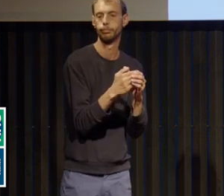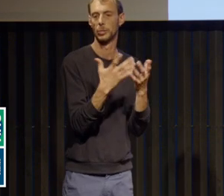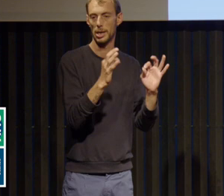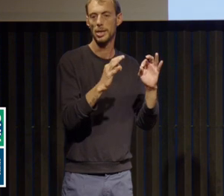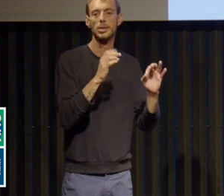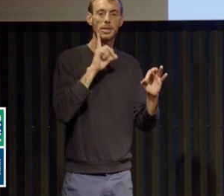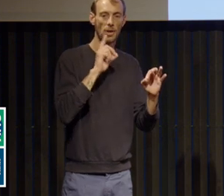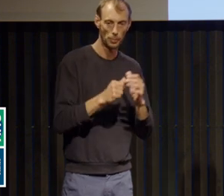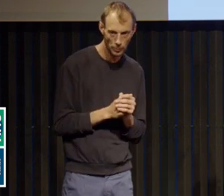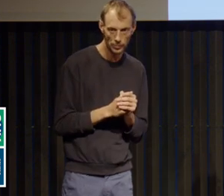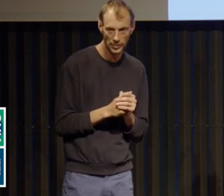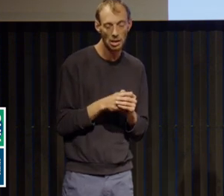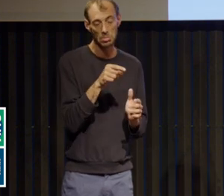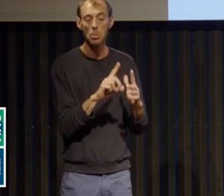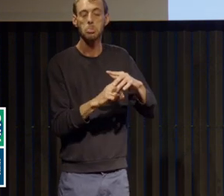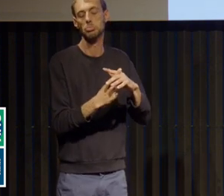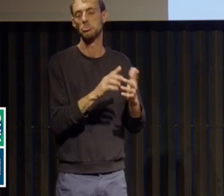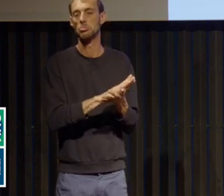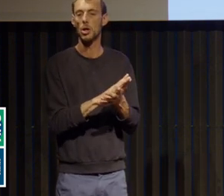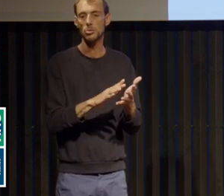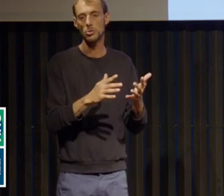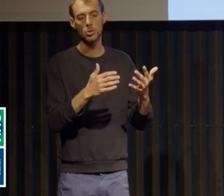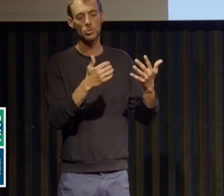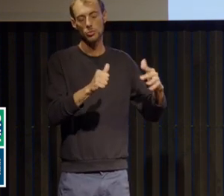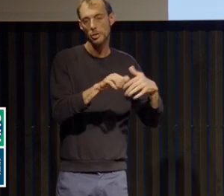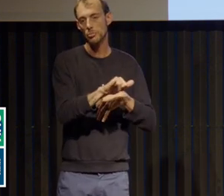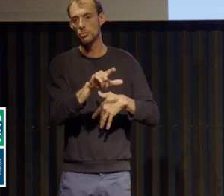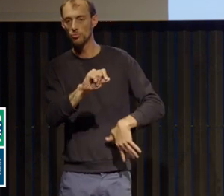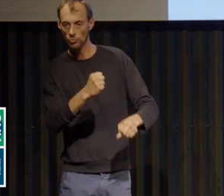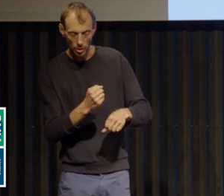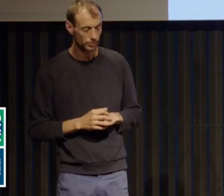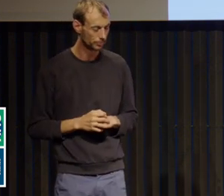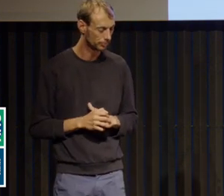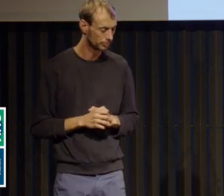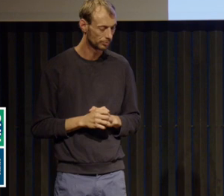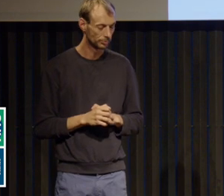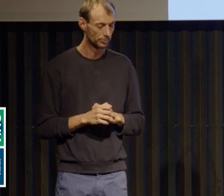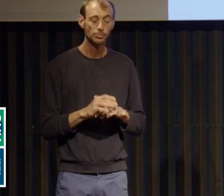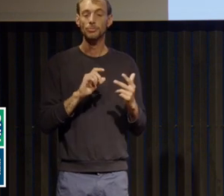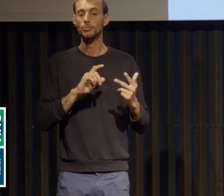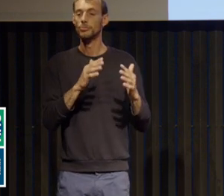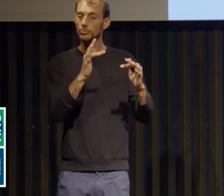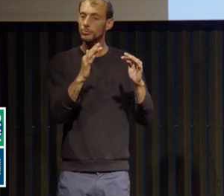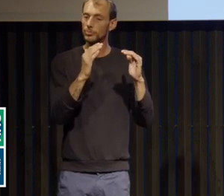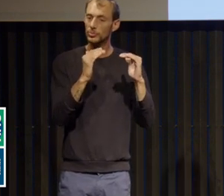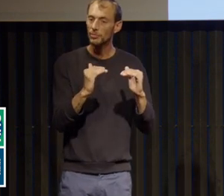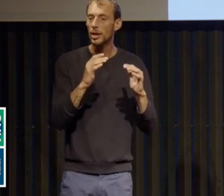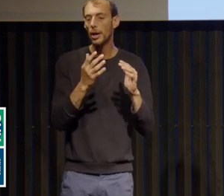ans. Et pour l'hyperphagie, bon, là, c'est sans doute beaucoup plus difficile d'avoir des données